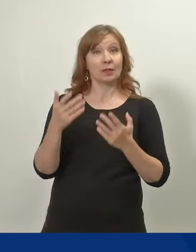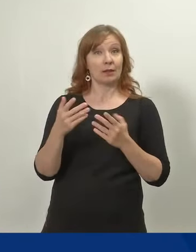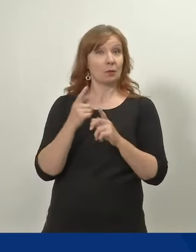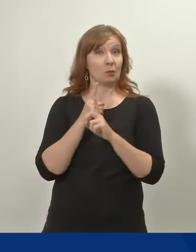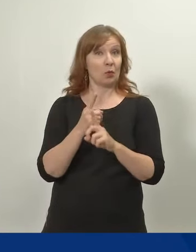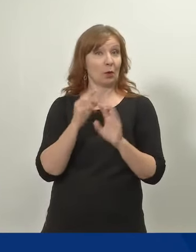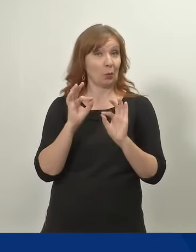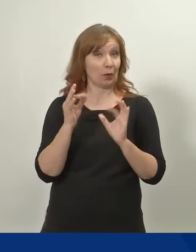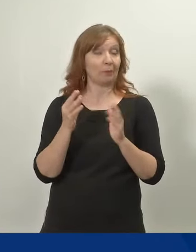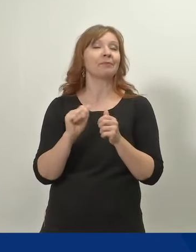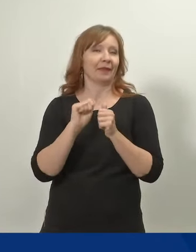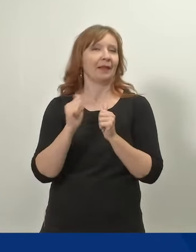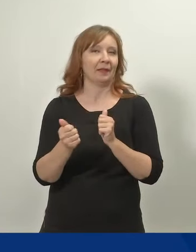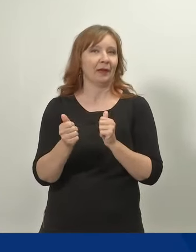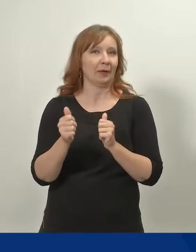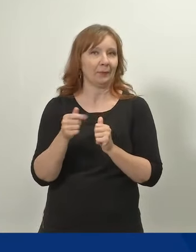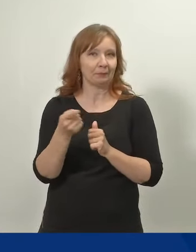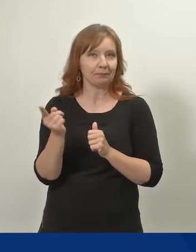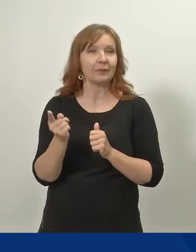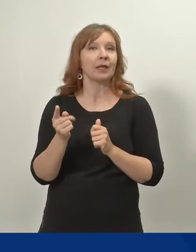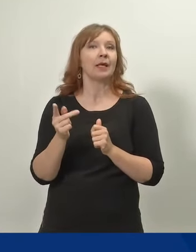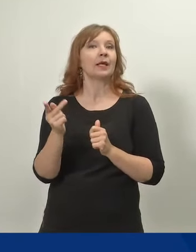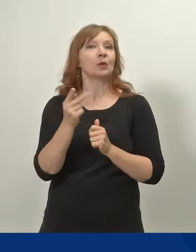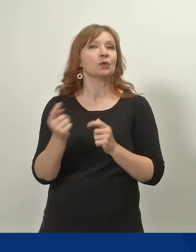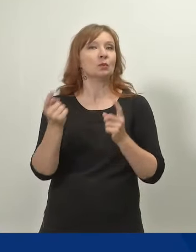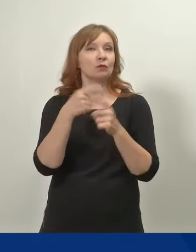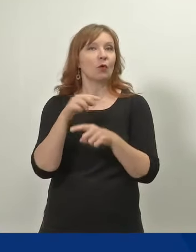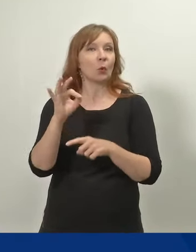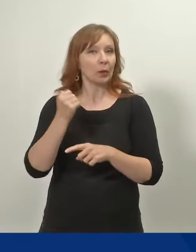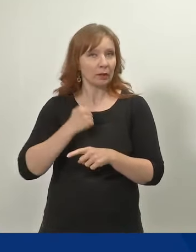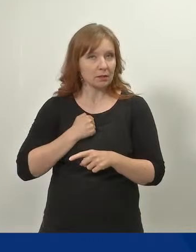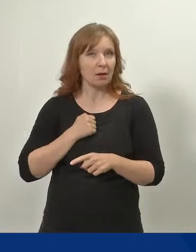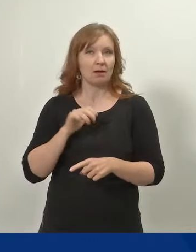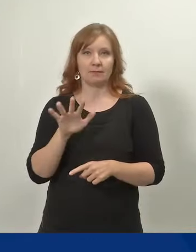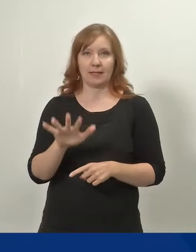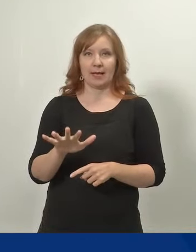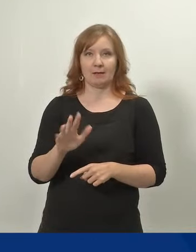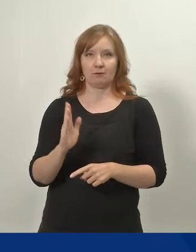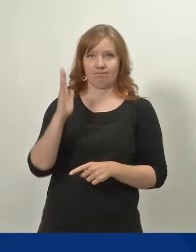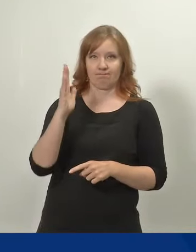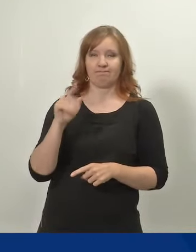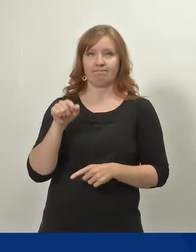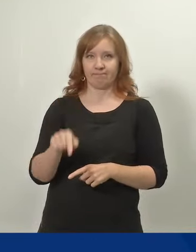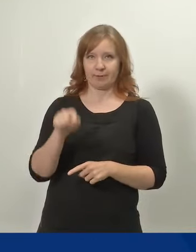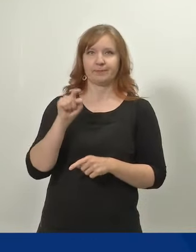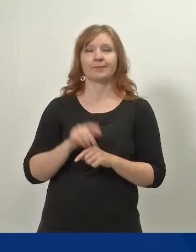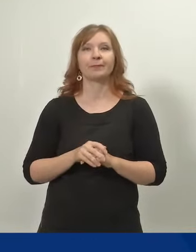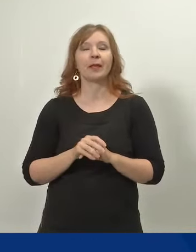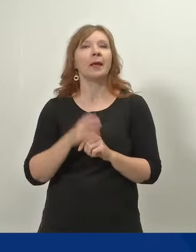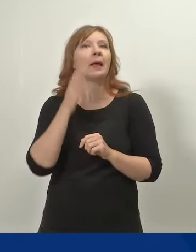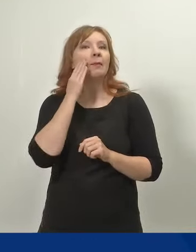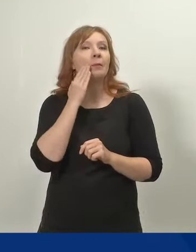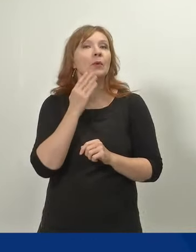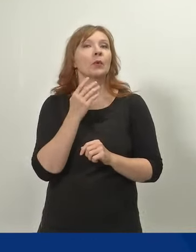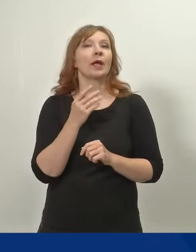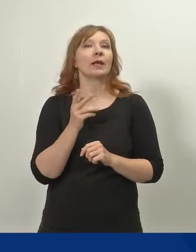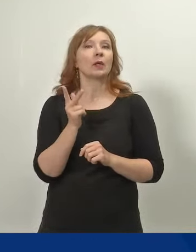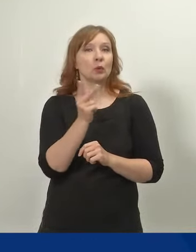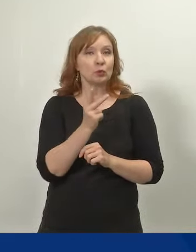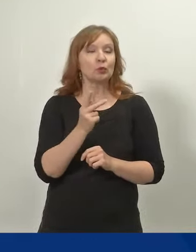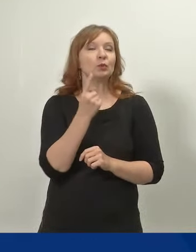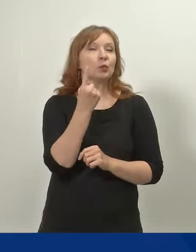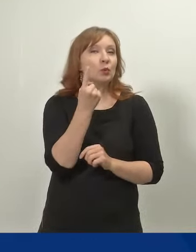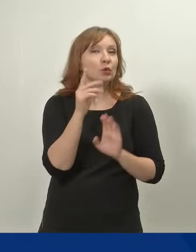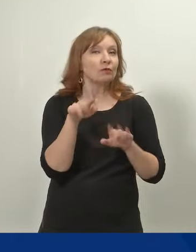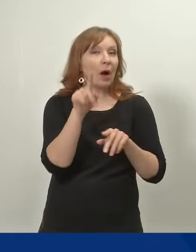tilaisuudessa etäyhteydellä ja kysymysvuoron saa käden nosto toiminnolla. Pyydän, että kysytte yhden kysymyksen kerrallaan,